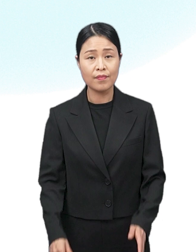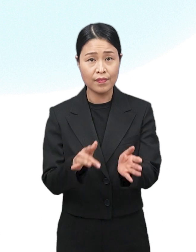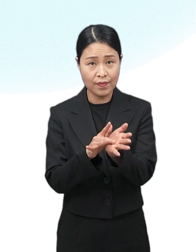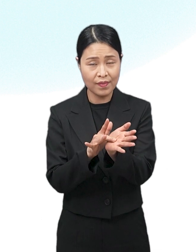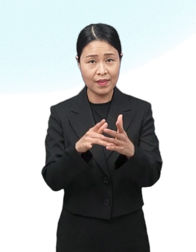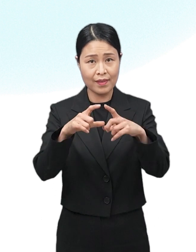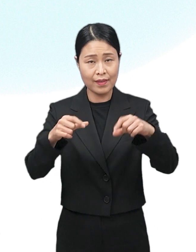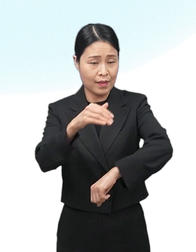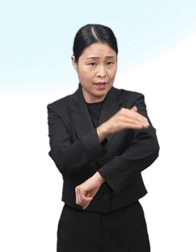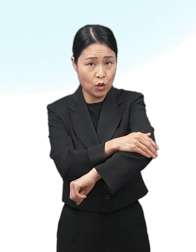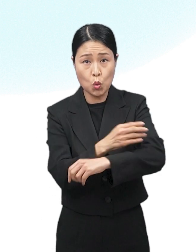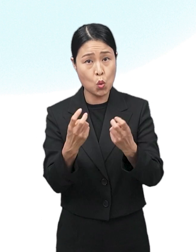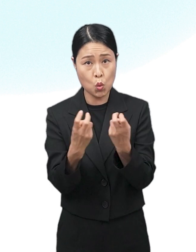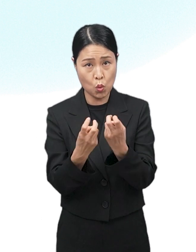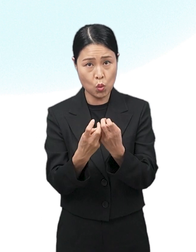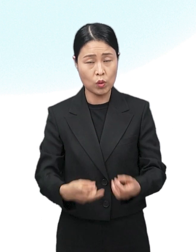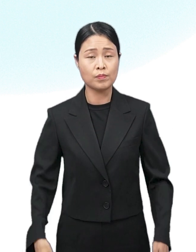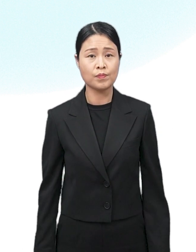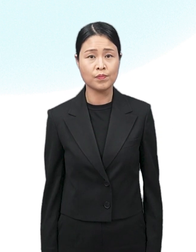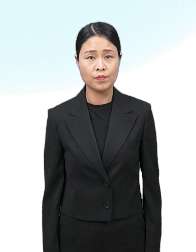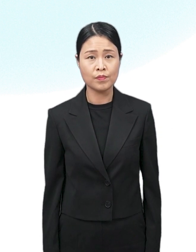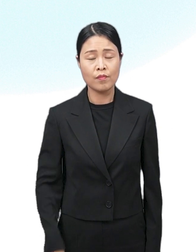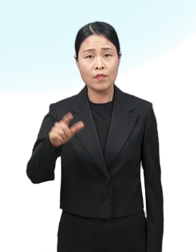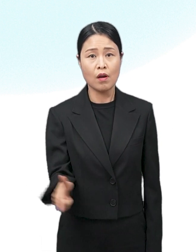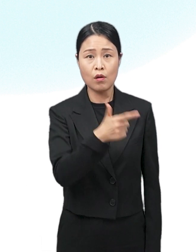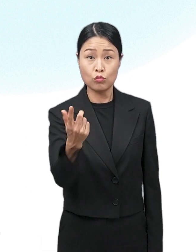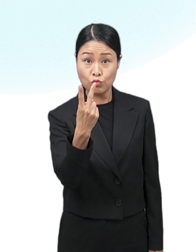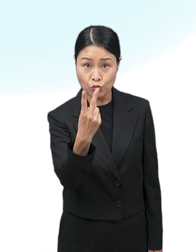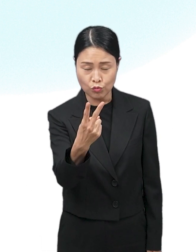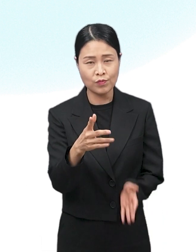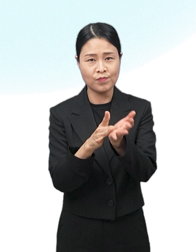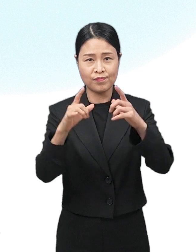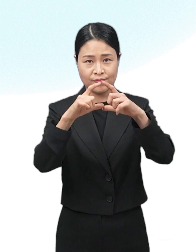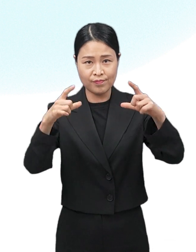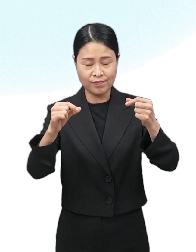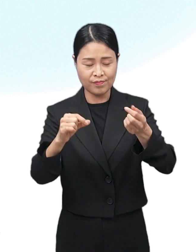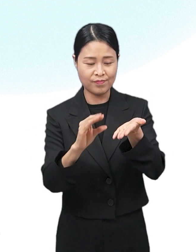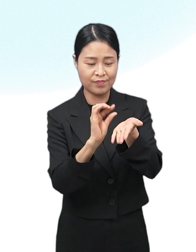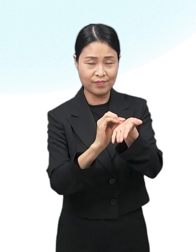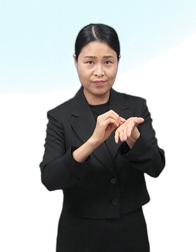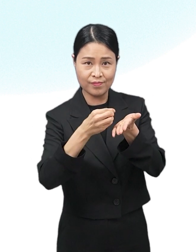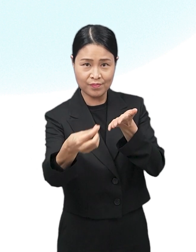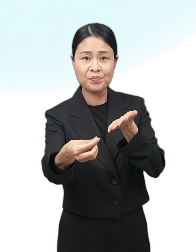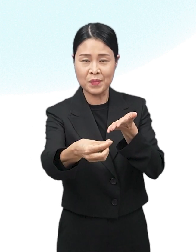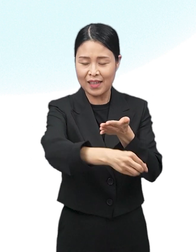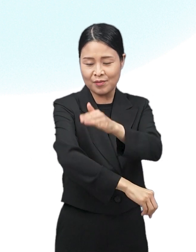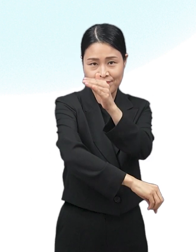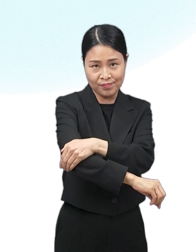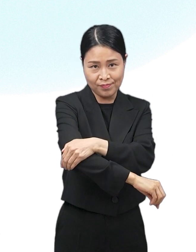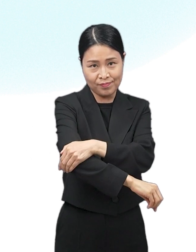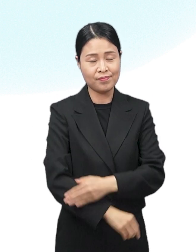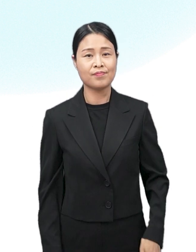이 약은 어떻게 사용합니까? 1일 2회 양면에 박리지를 떼어낸 후 환도에